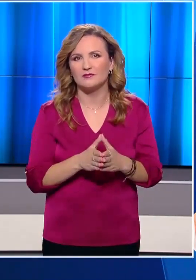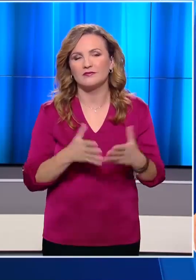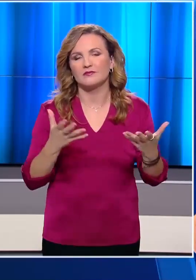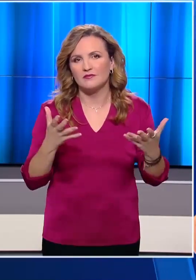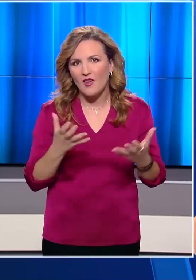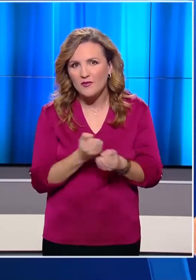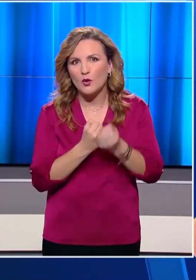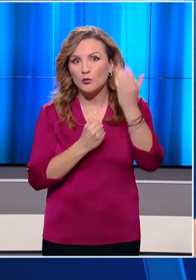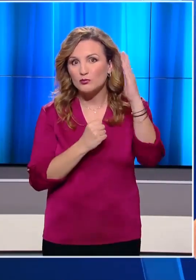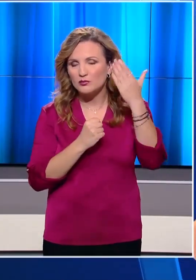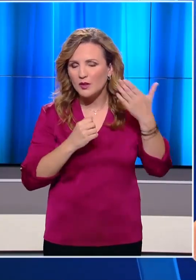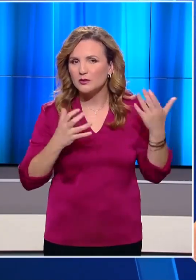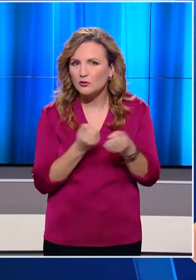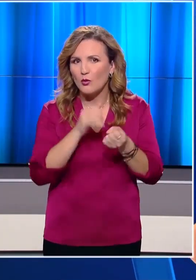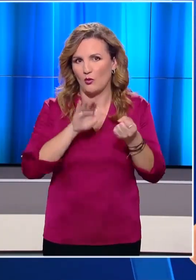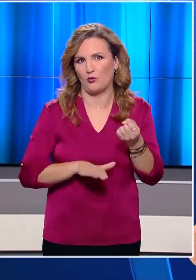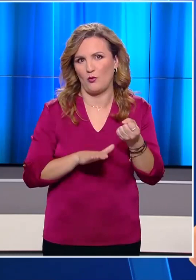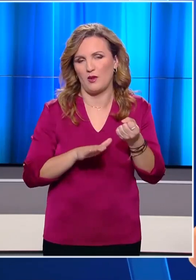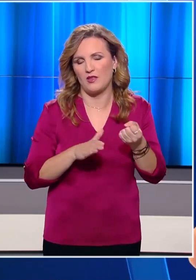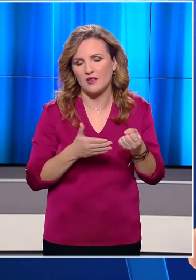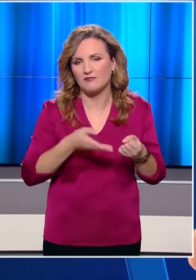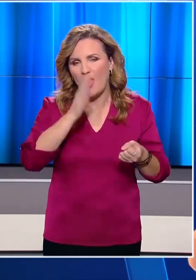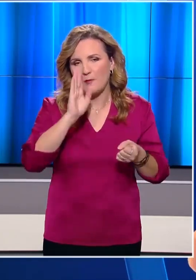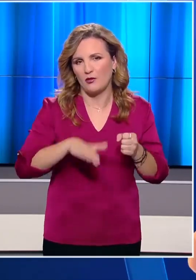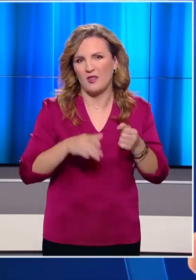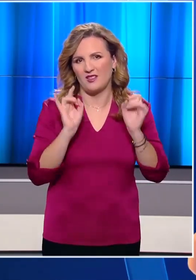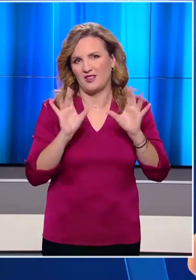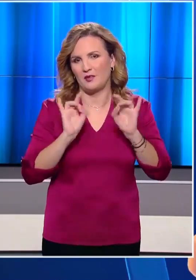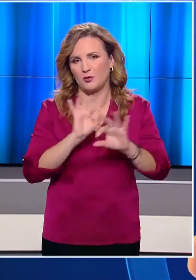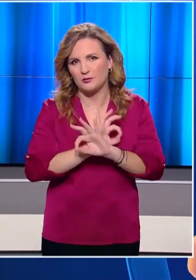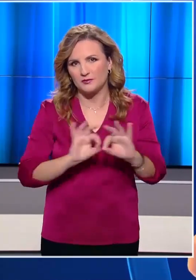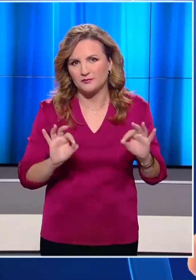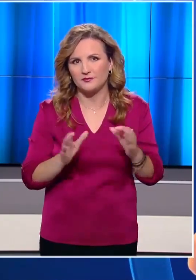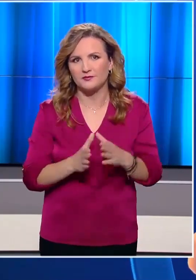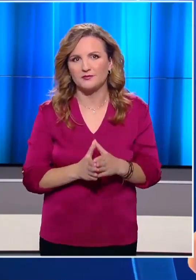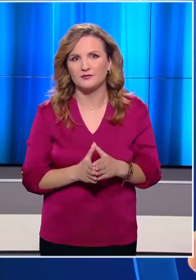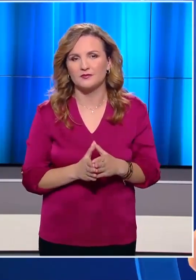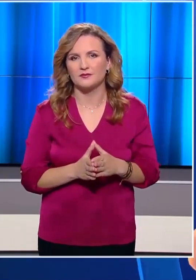Το τζάμι που υπήρχε ανάμεσά τους έσωσε το μικρό παιδί από βέβαιο θάνατο.